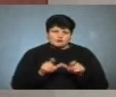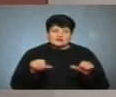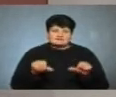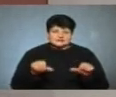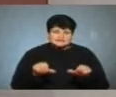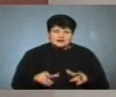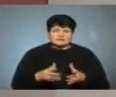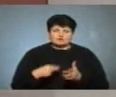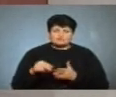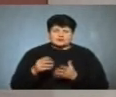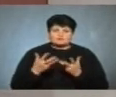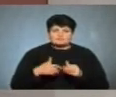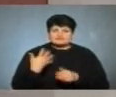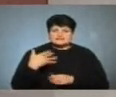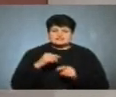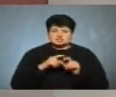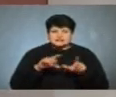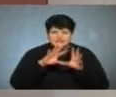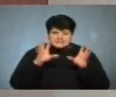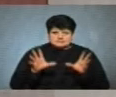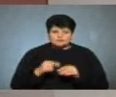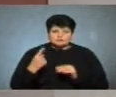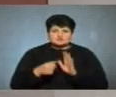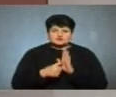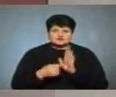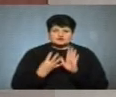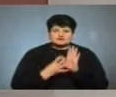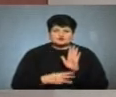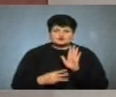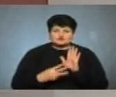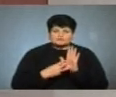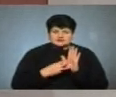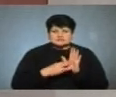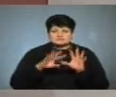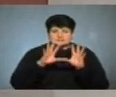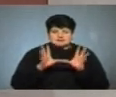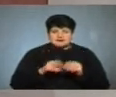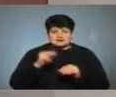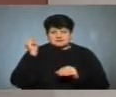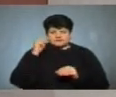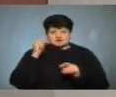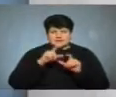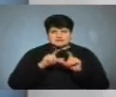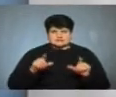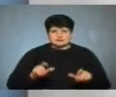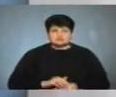50 шкіл, а загалом, за її словами, в області 698 загальноосвітніх навчальних закладів.